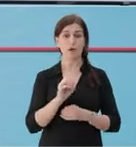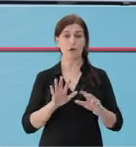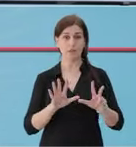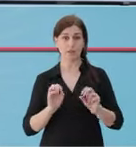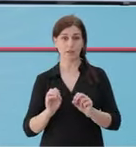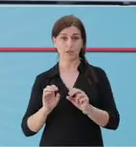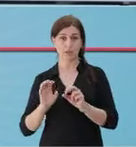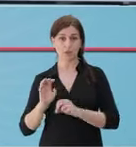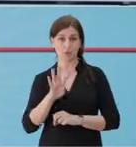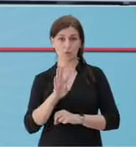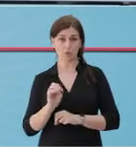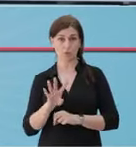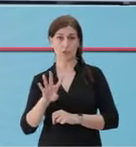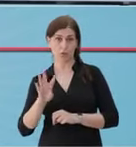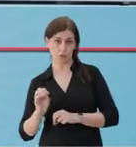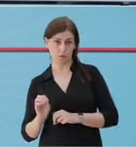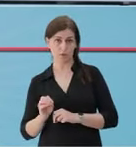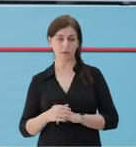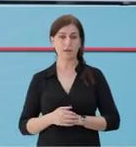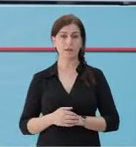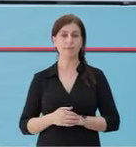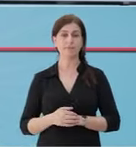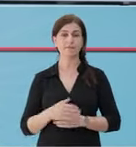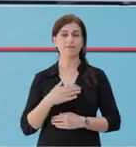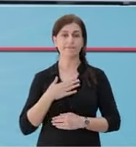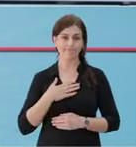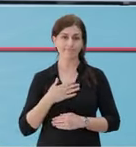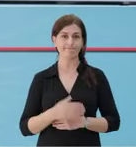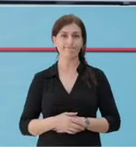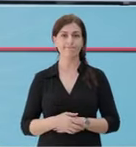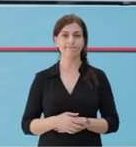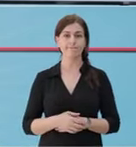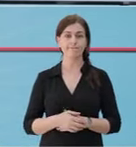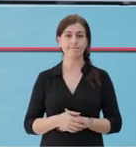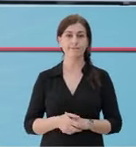telefononi në linjen e gjelëbër 0800 20 20.